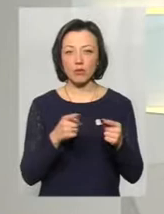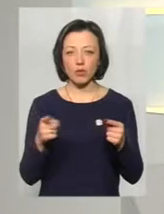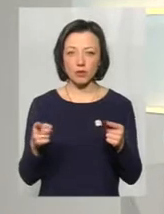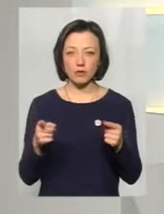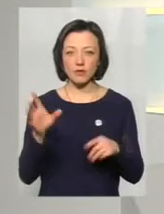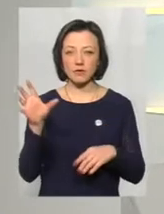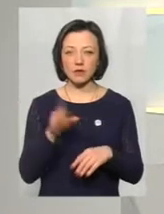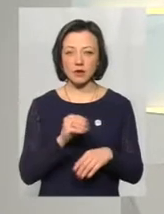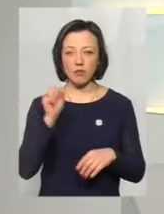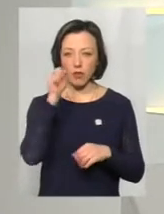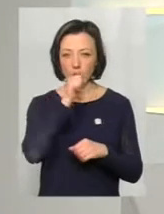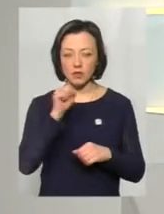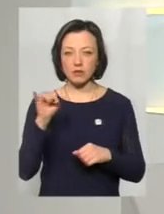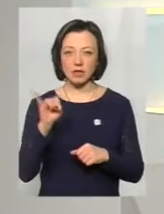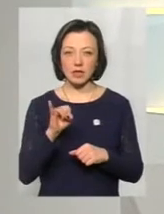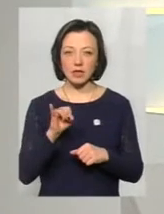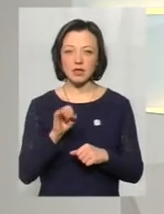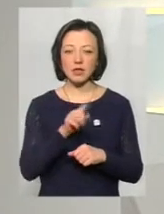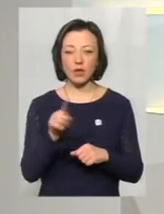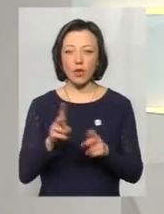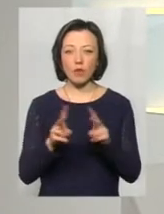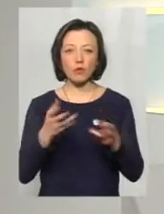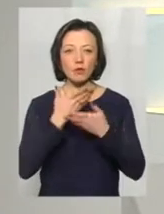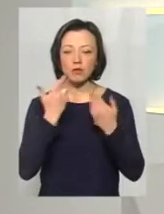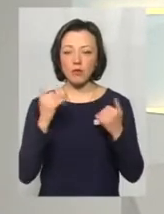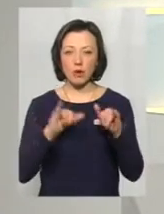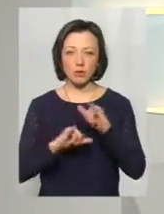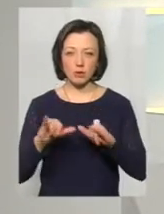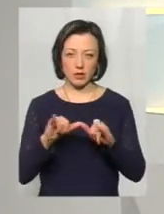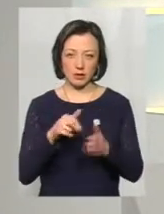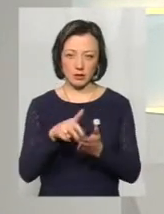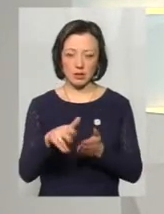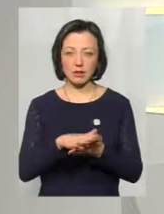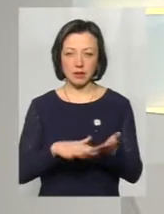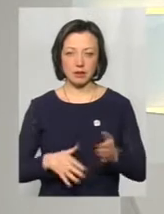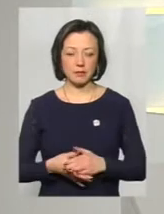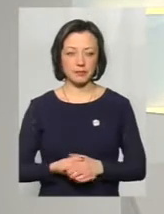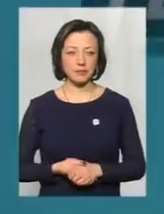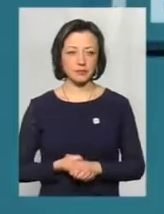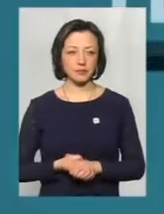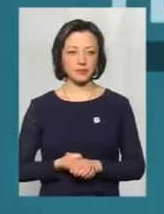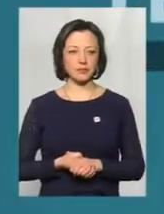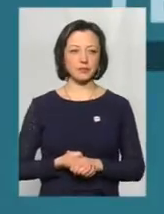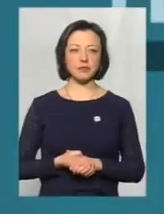усіх морозів і тих, кому нема більше куди податись. Про це далі у сюжеті. Прошу.